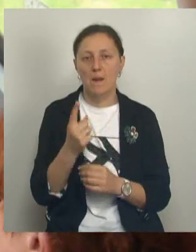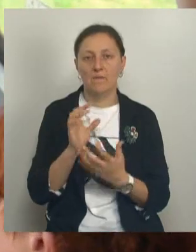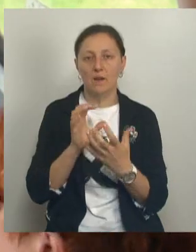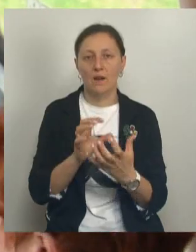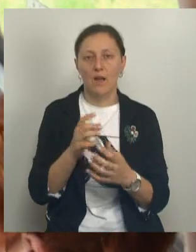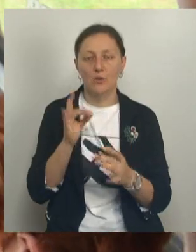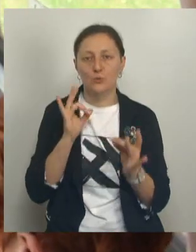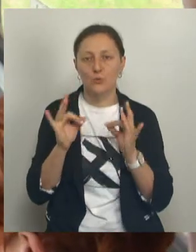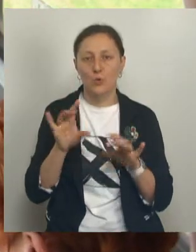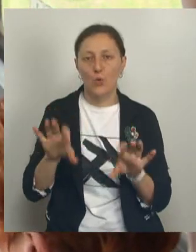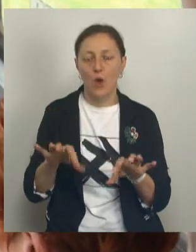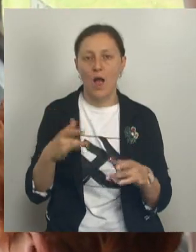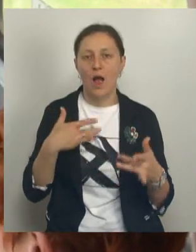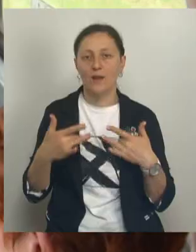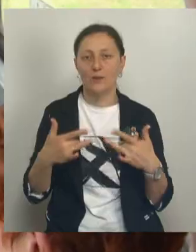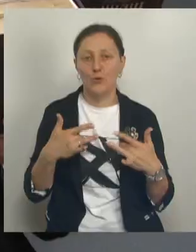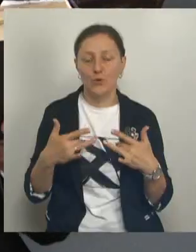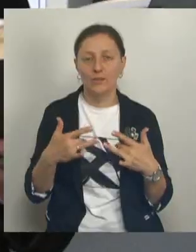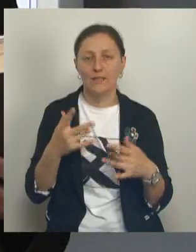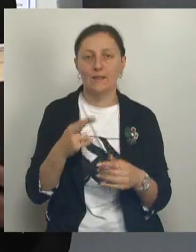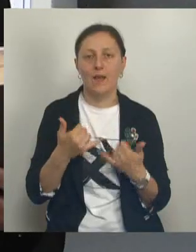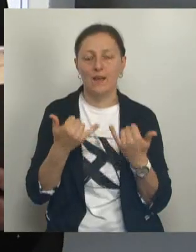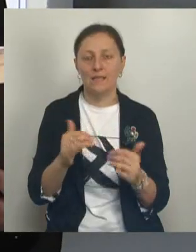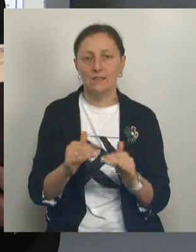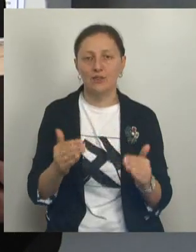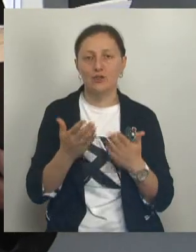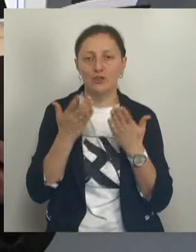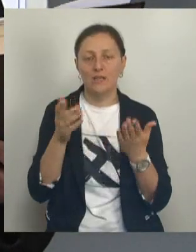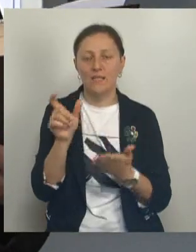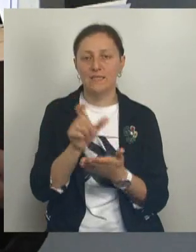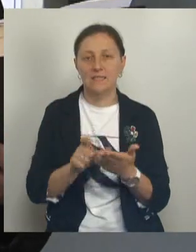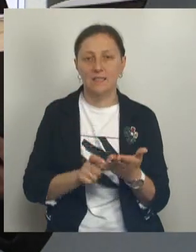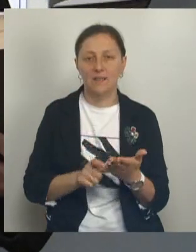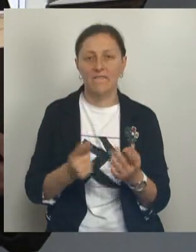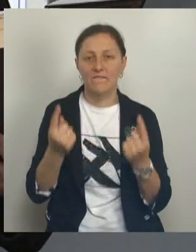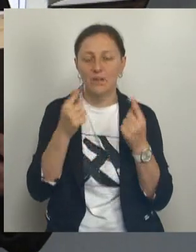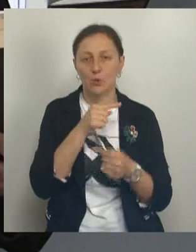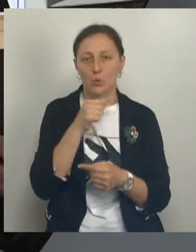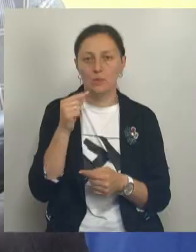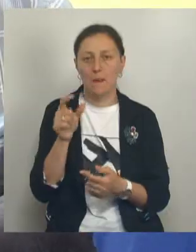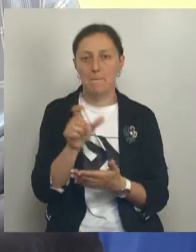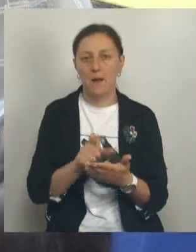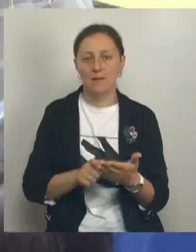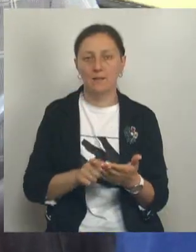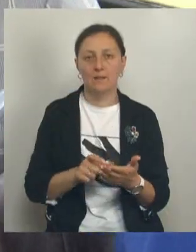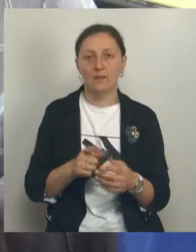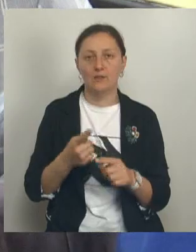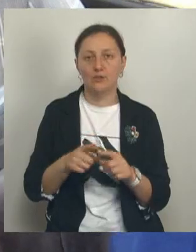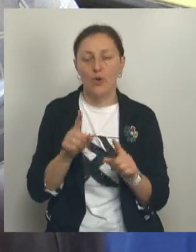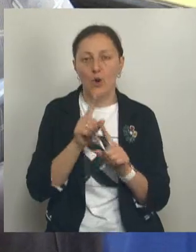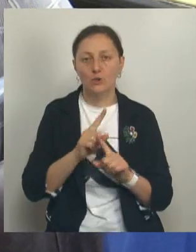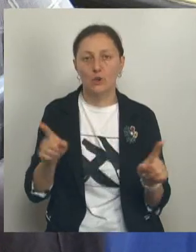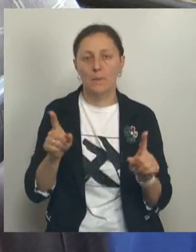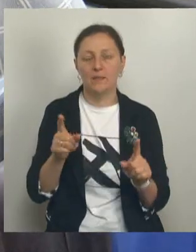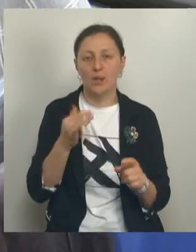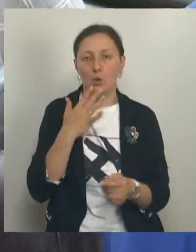стук колес актеры местного театра для детей и молодежи читали стихи великого русского поэта. Продекламировать что-то особенное и